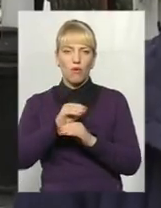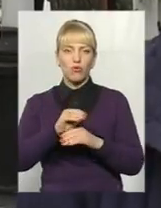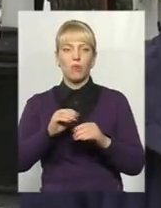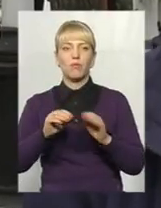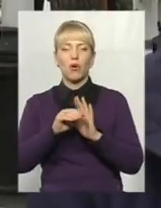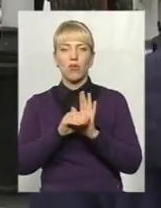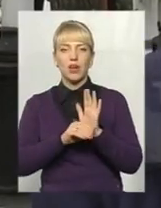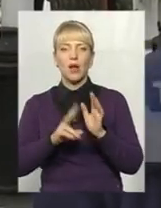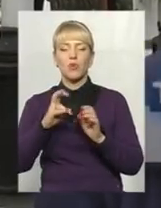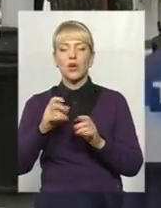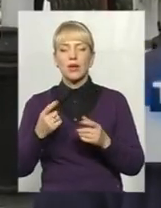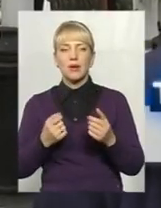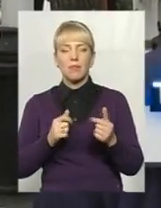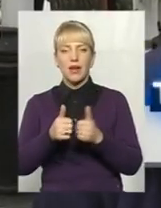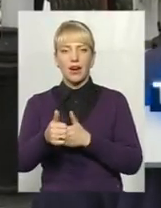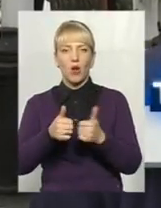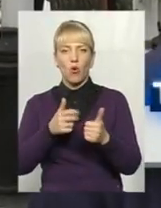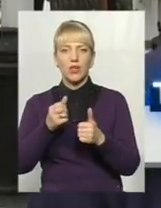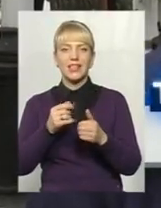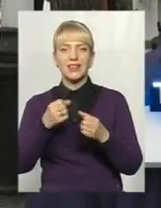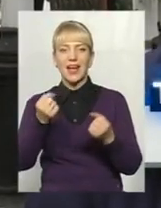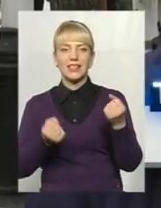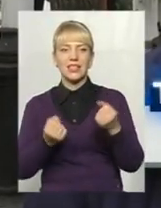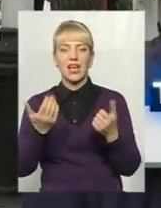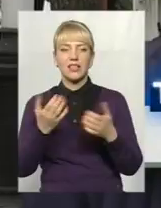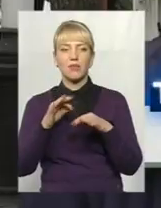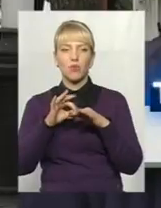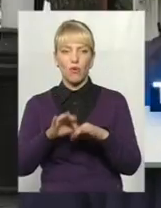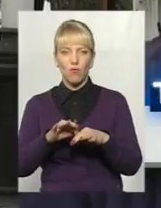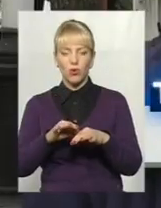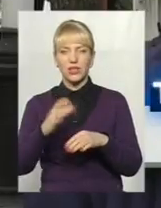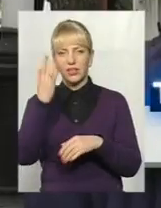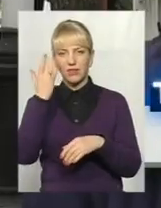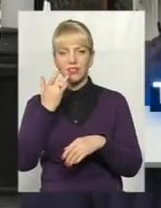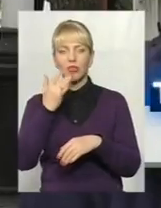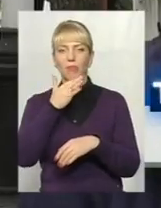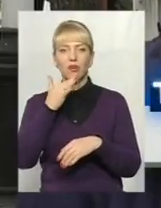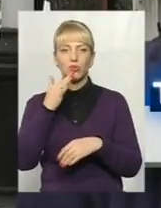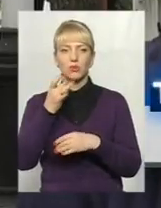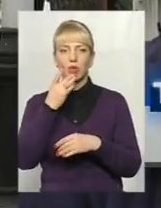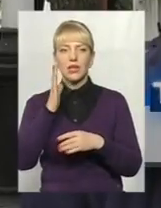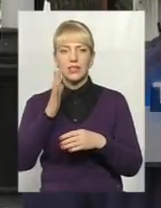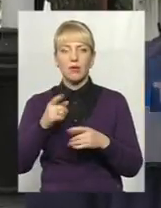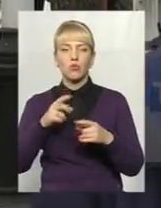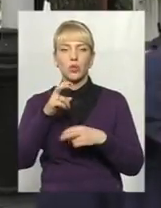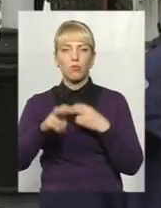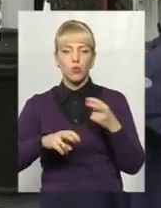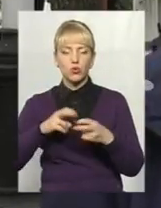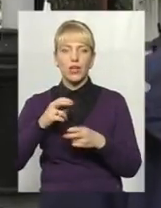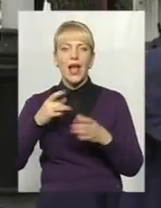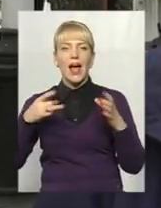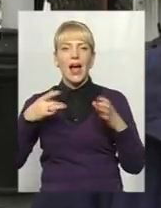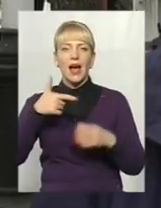проводили влітку, скажімо так, і сподобалось багатьом. Це буде і пошук гарбузіли. У нас вже свій є